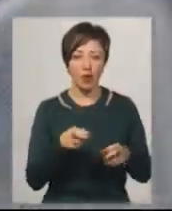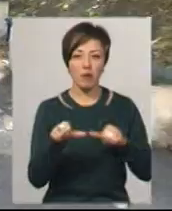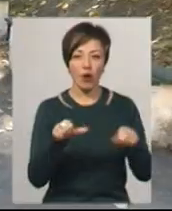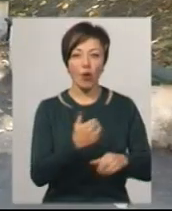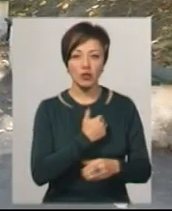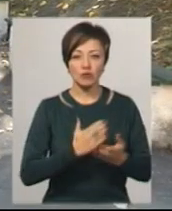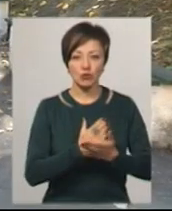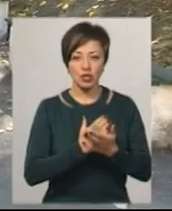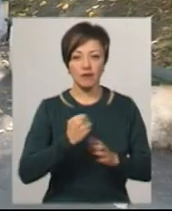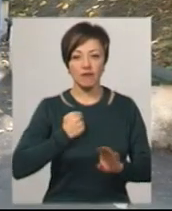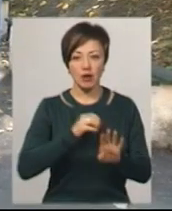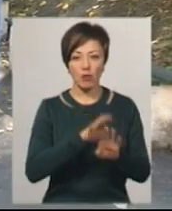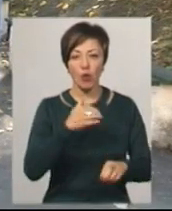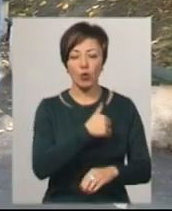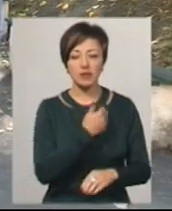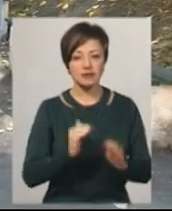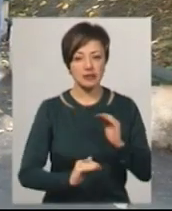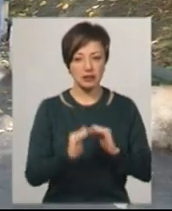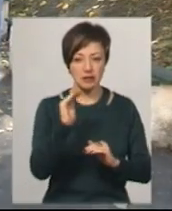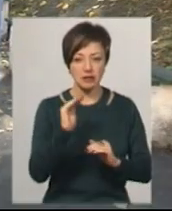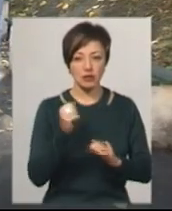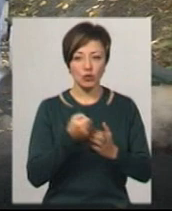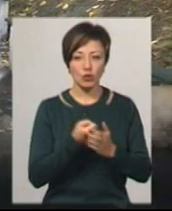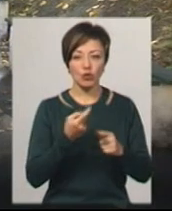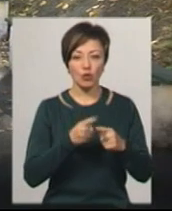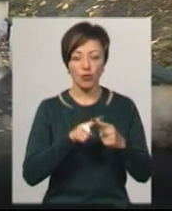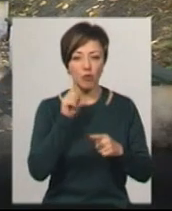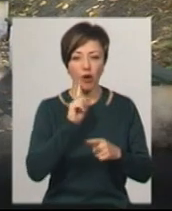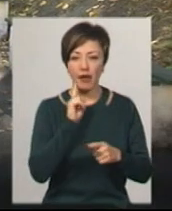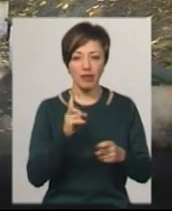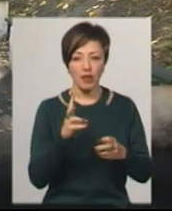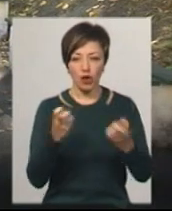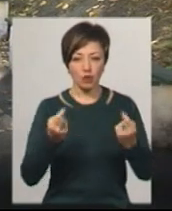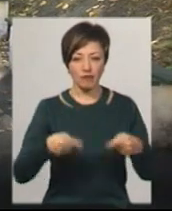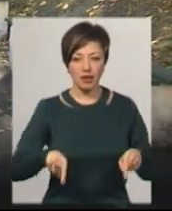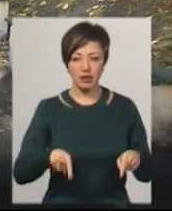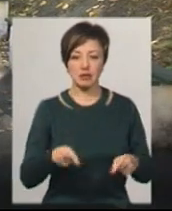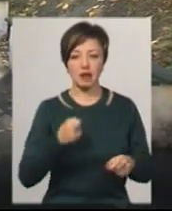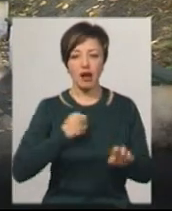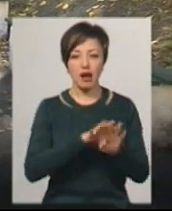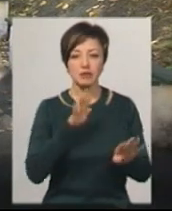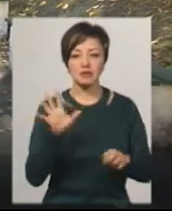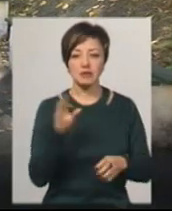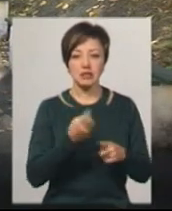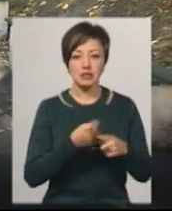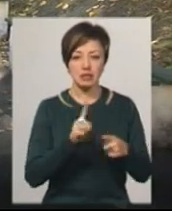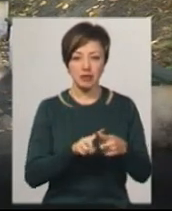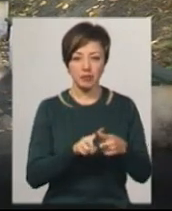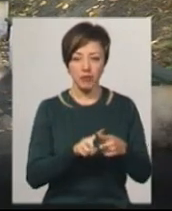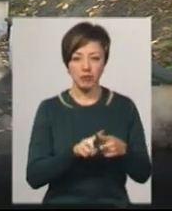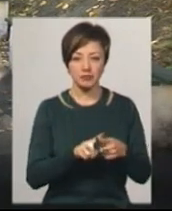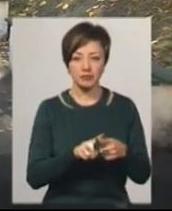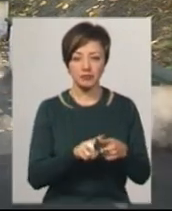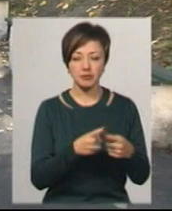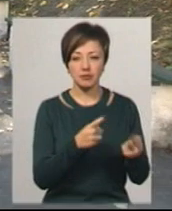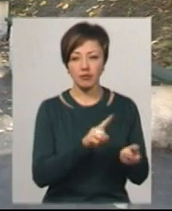Максим. Хотів з самого дитинства, до того, поки не розвалилася армія. Потім воно це все перейшло в